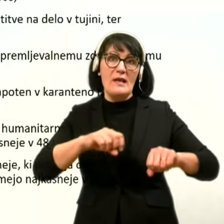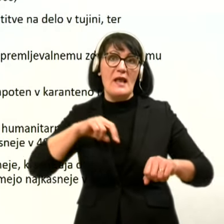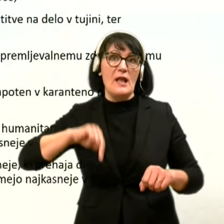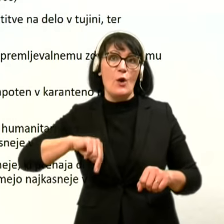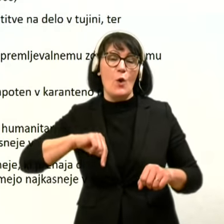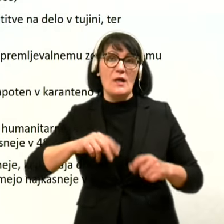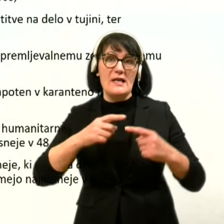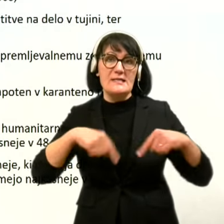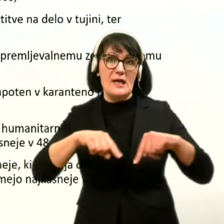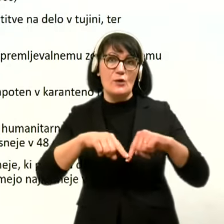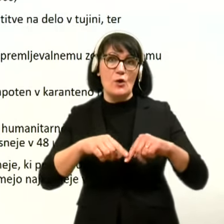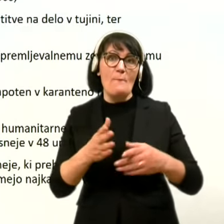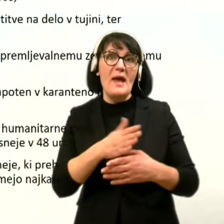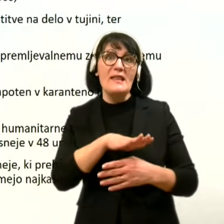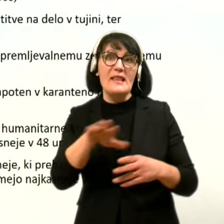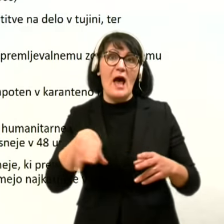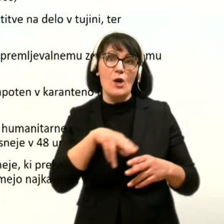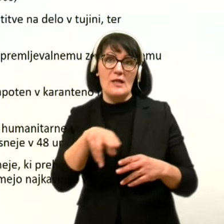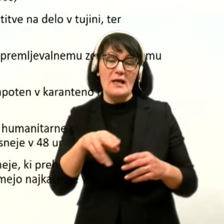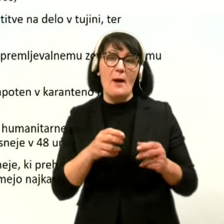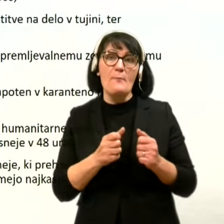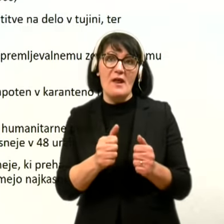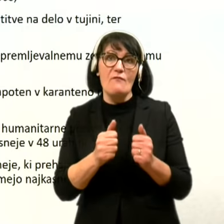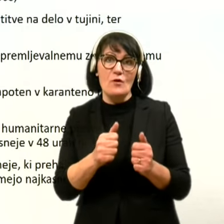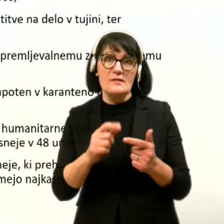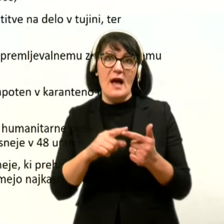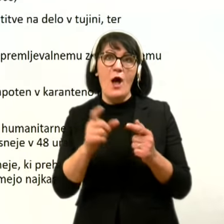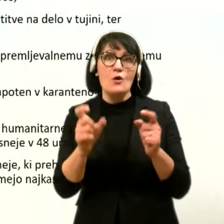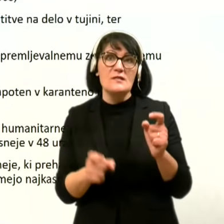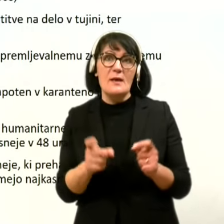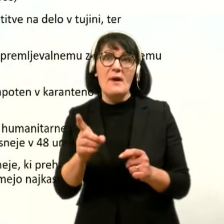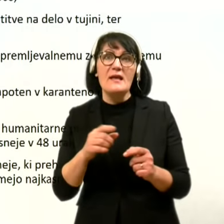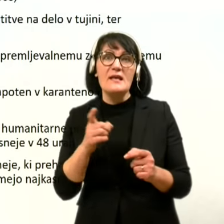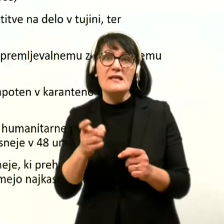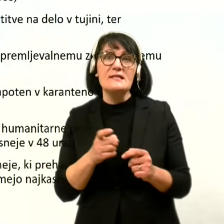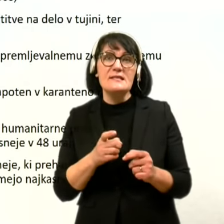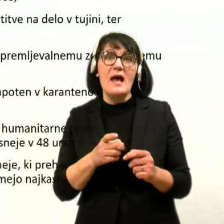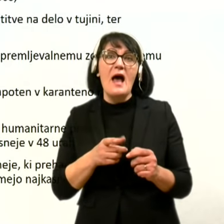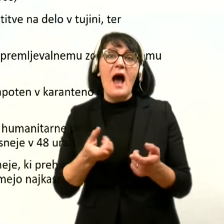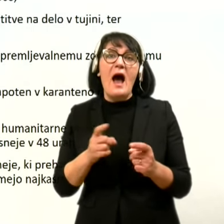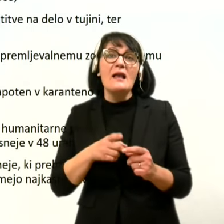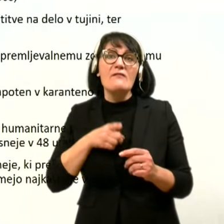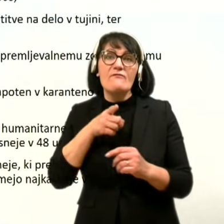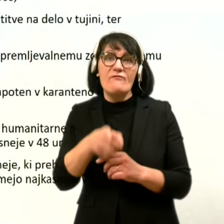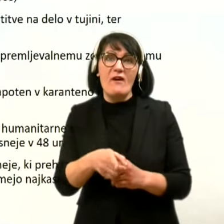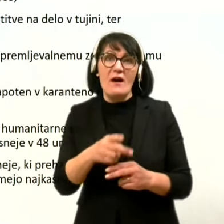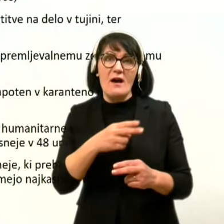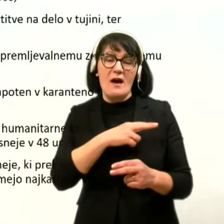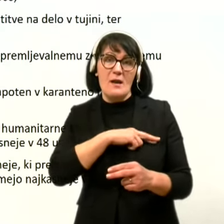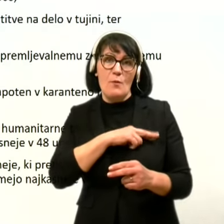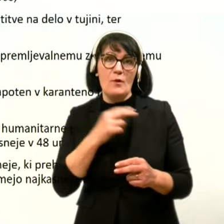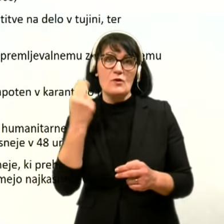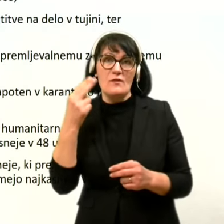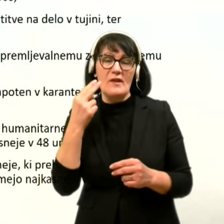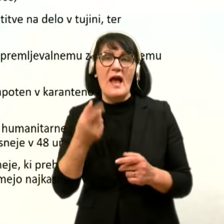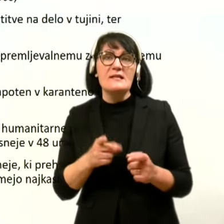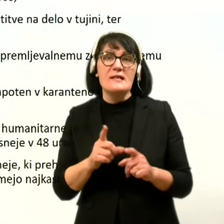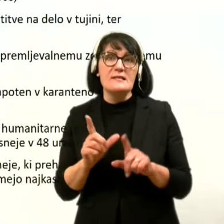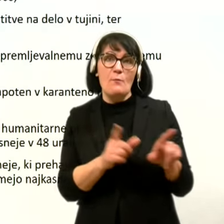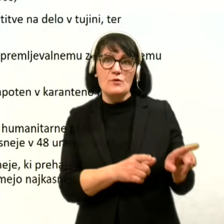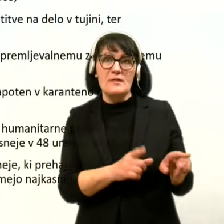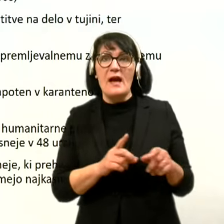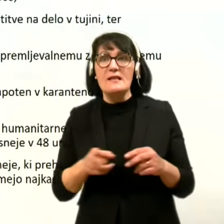mednarodnega prevoza, na prevoz blagali oseb v in iz Republike Slovenije, če se državo zapusti ali se vanjo